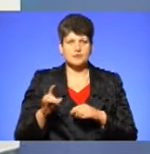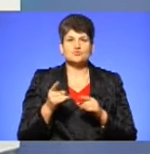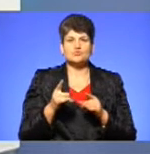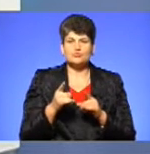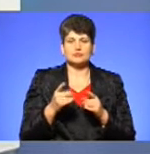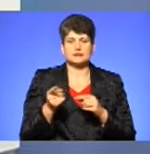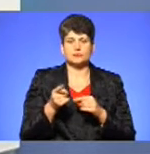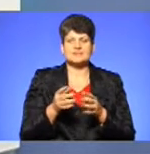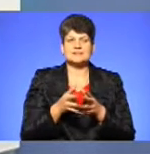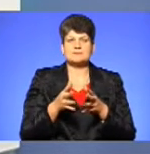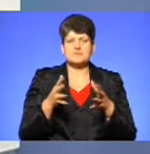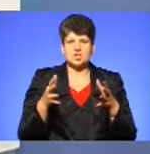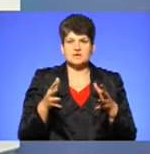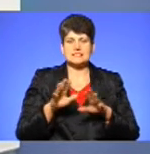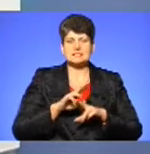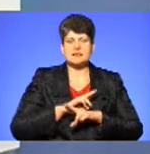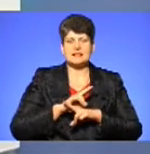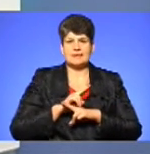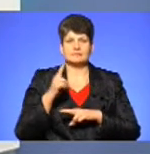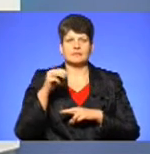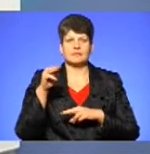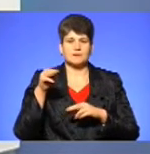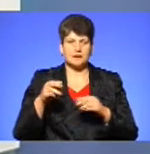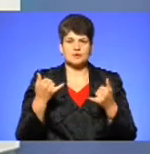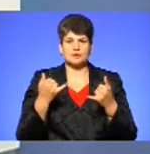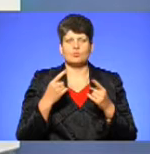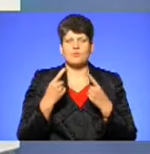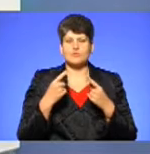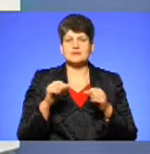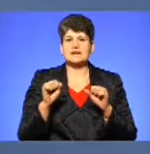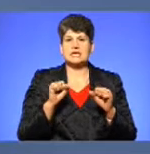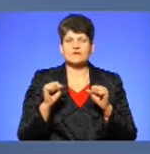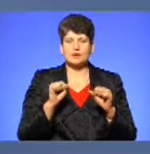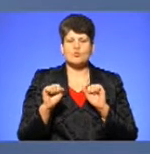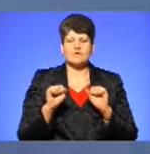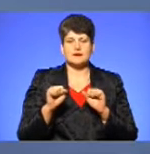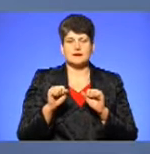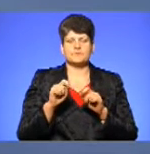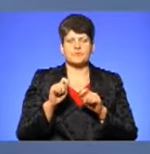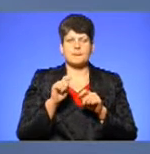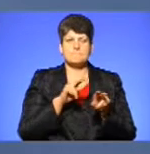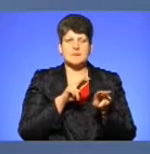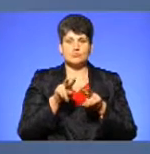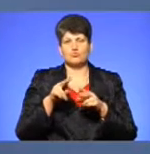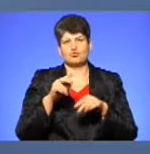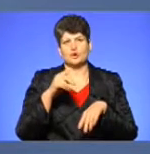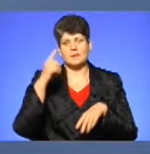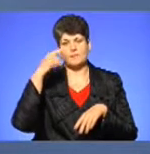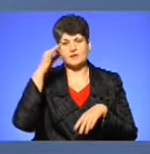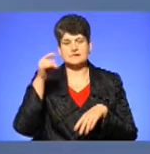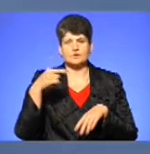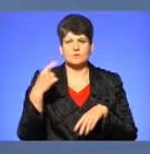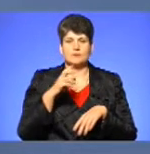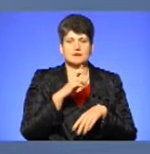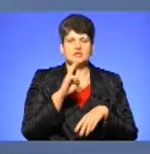Тернопільщині побільшало смертельних ДТП, ми поговоримо з керівником управління патрульної поліції в Тернопільській області Богданом